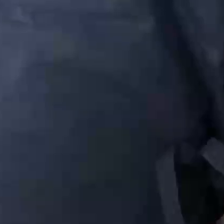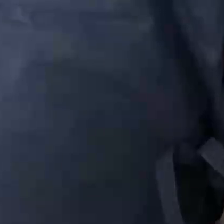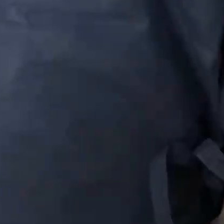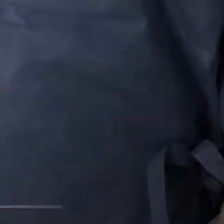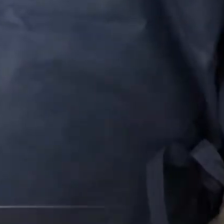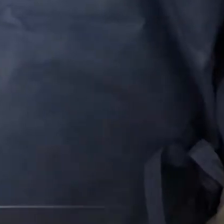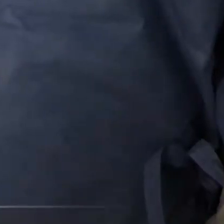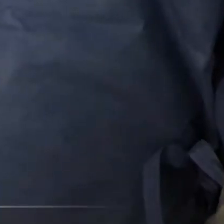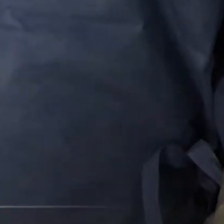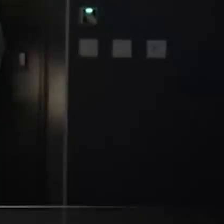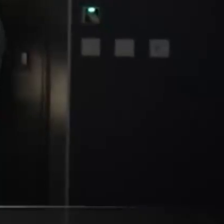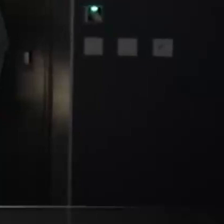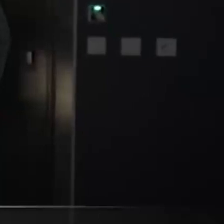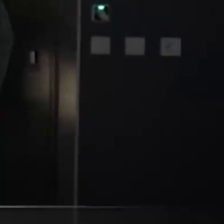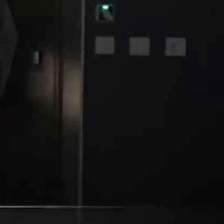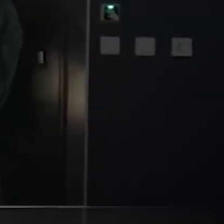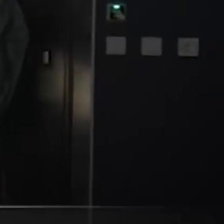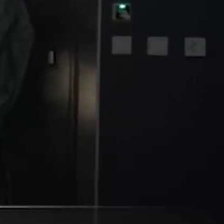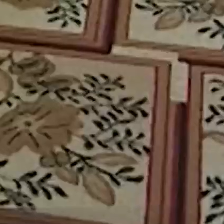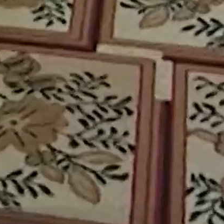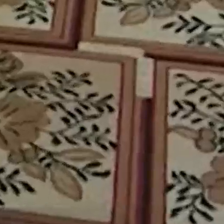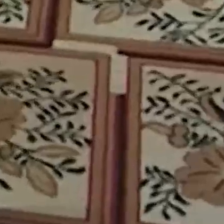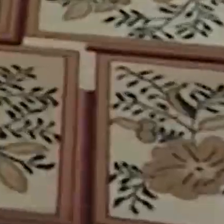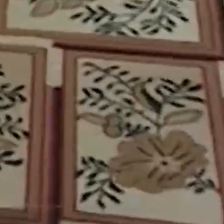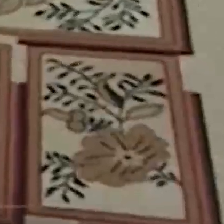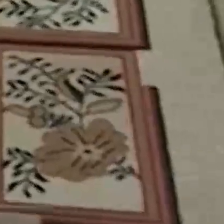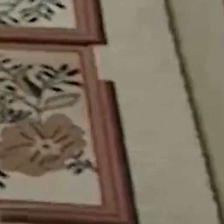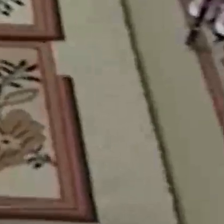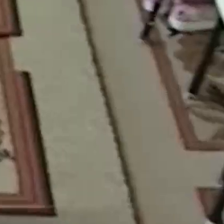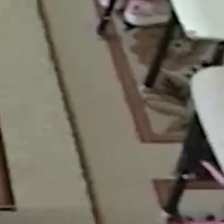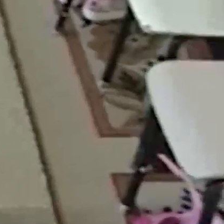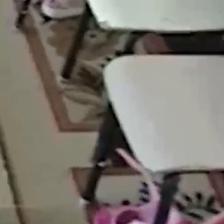Възобновяват трансплантациите. При какви условия ще отворят отново и детските градини?